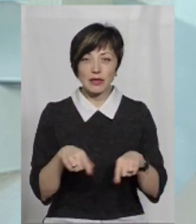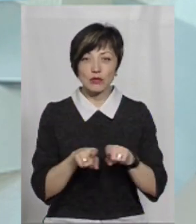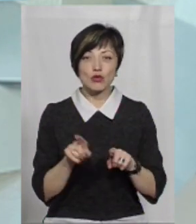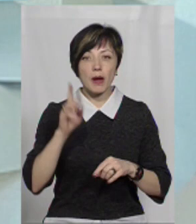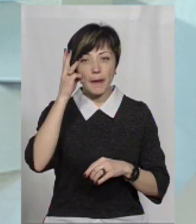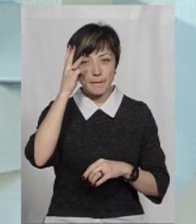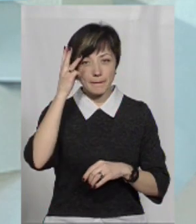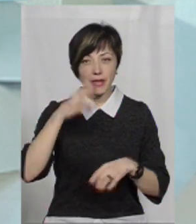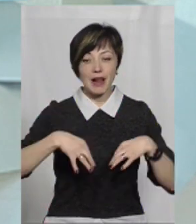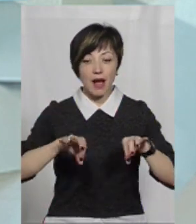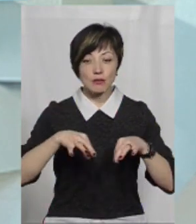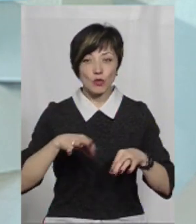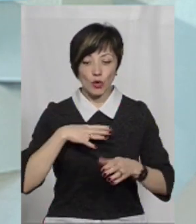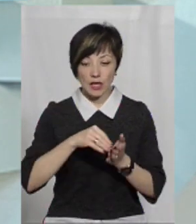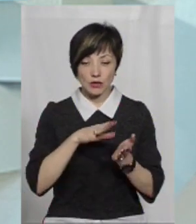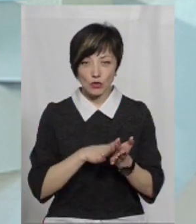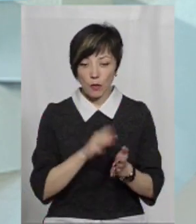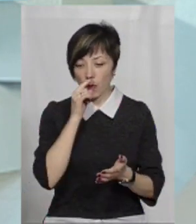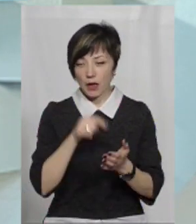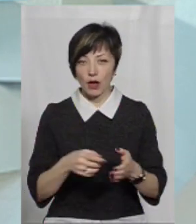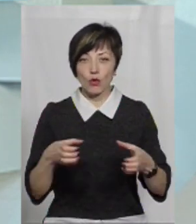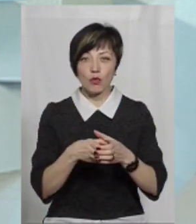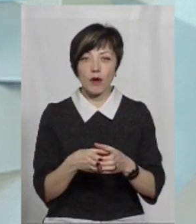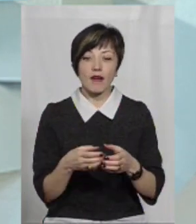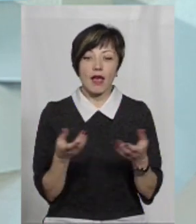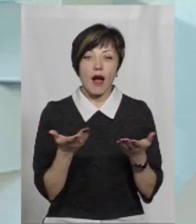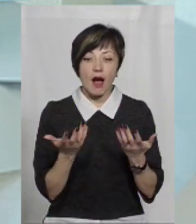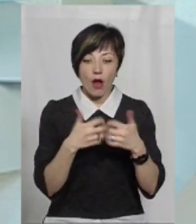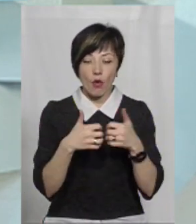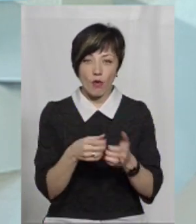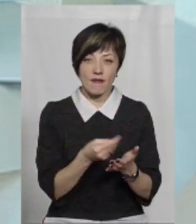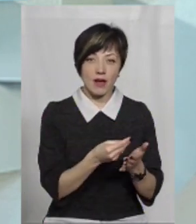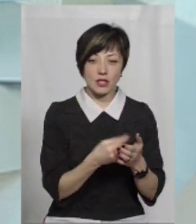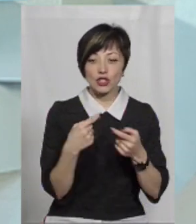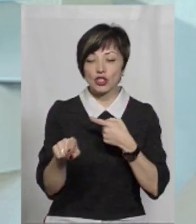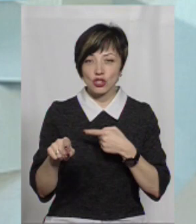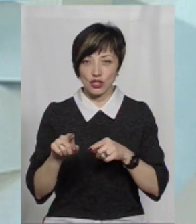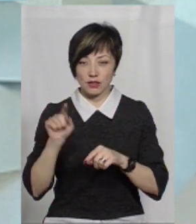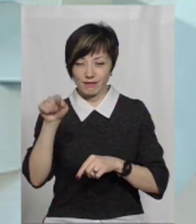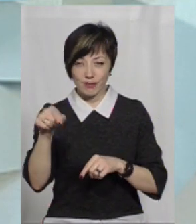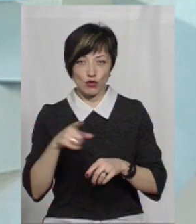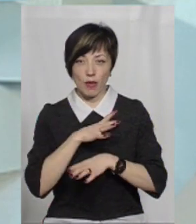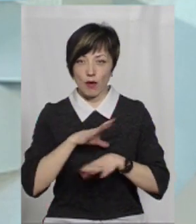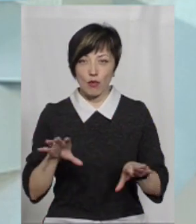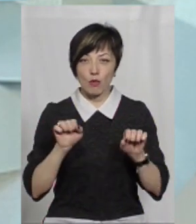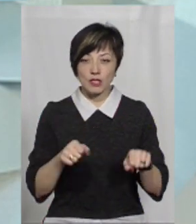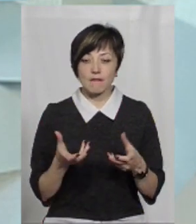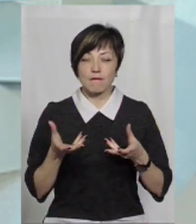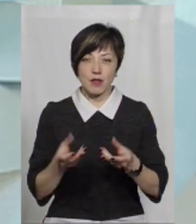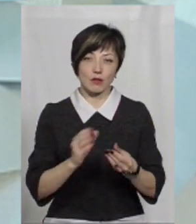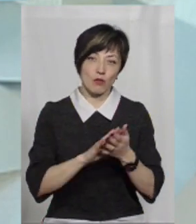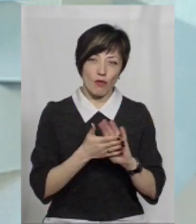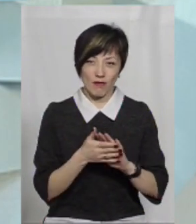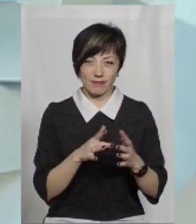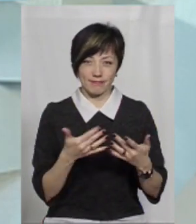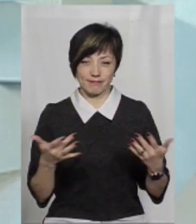хмельницькій митниці, попадали в робочі групи, яка визначає митну вартість, якісь інші митниці, щоб не було можливості десь з кимось